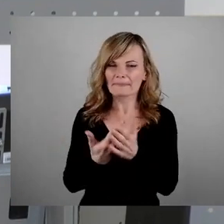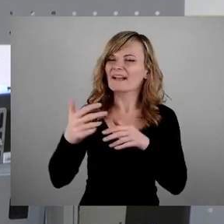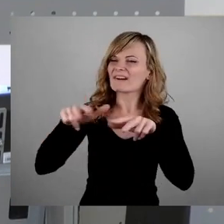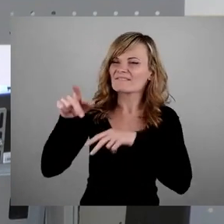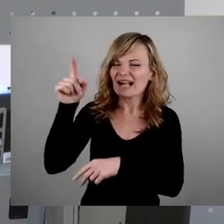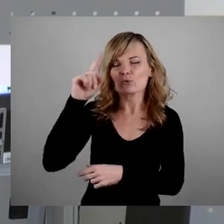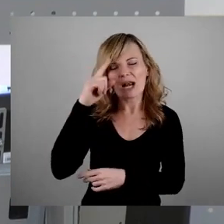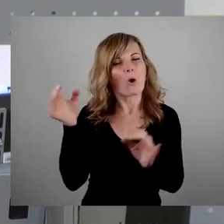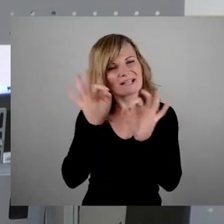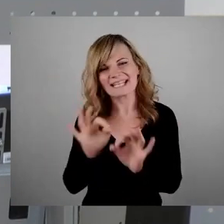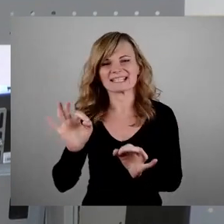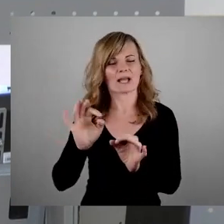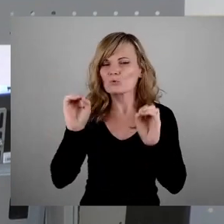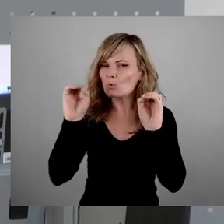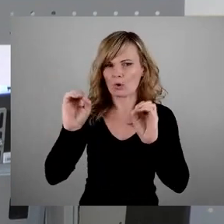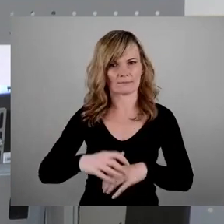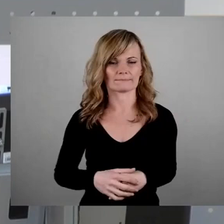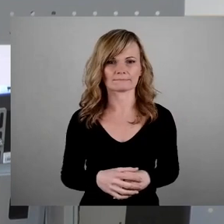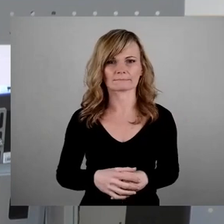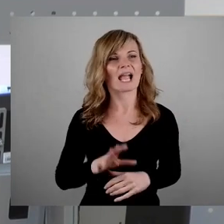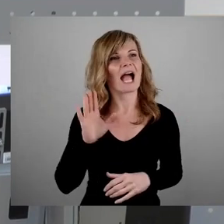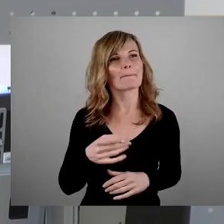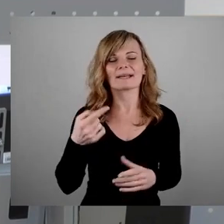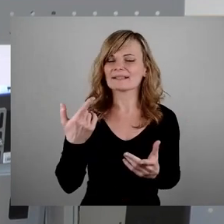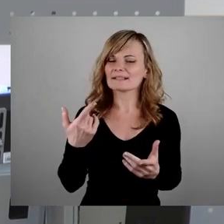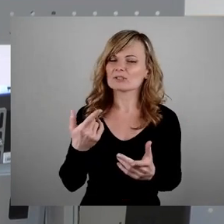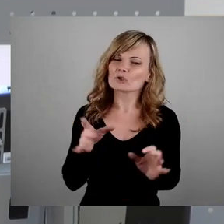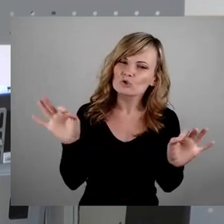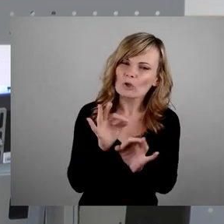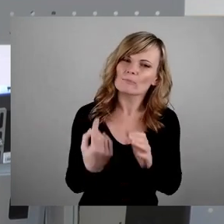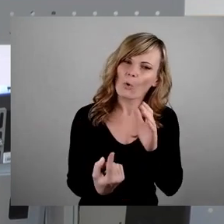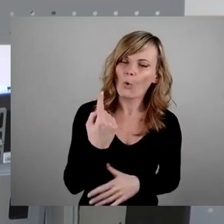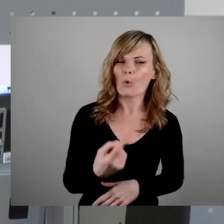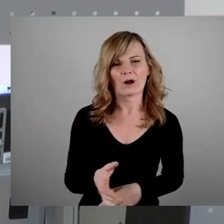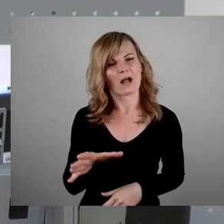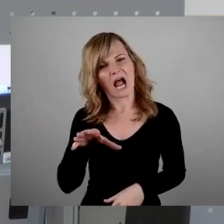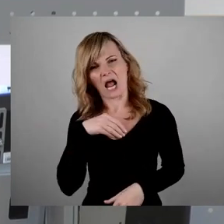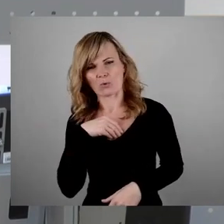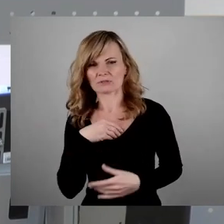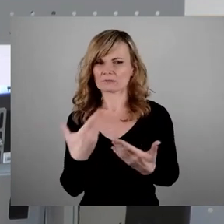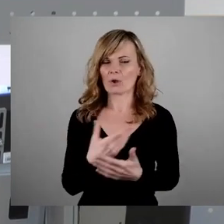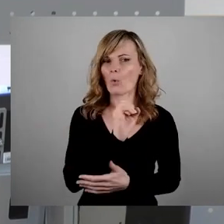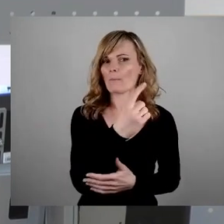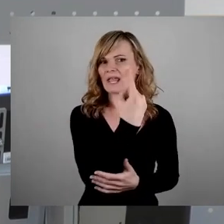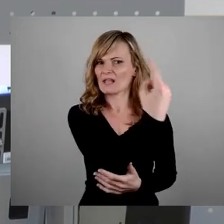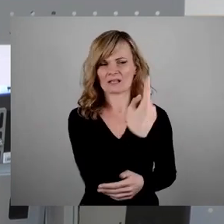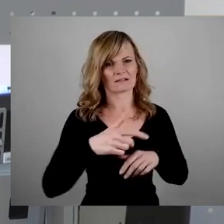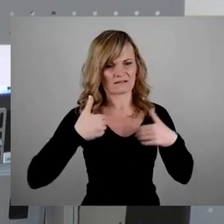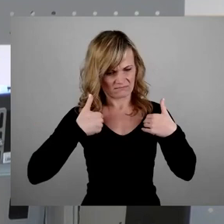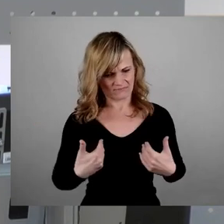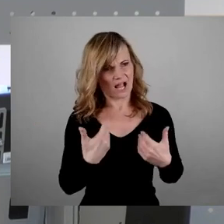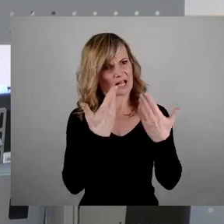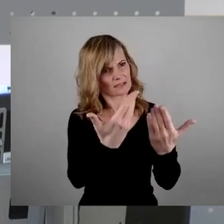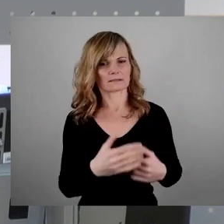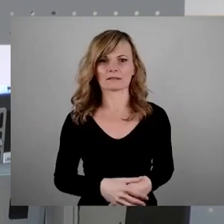ich nicht mehr. Und am tiefsten enttäuscht bin ich von dem Agieren vom Oberbürgermeister. Gerade im